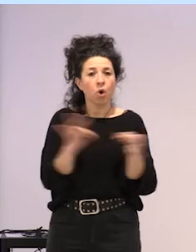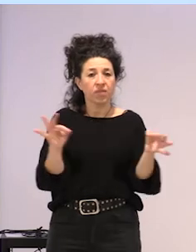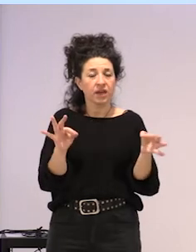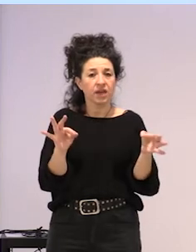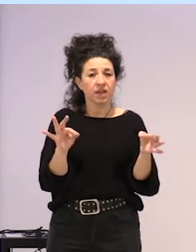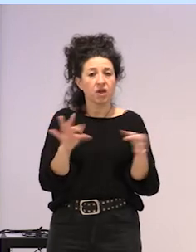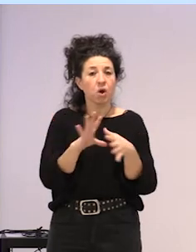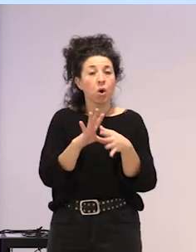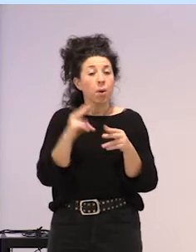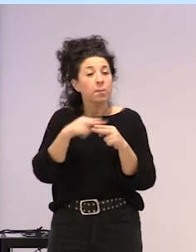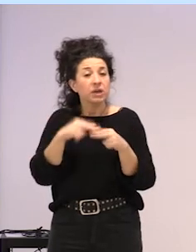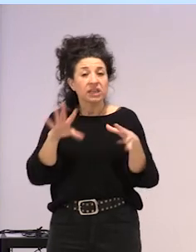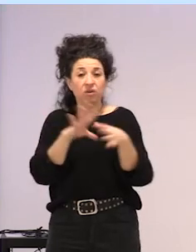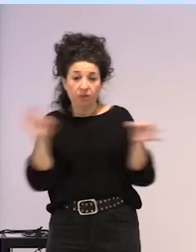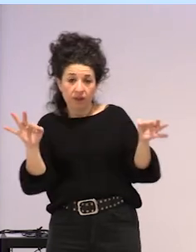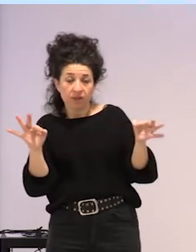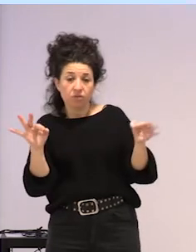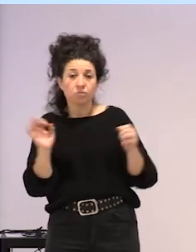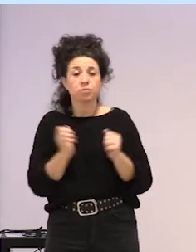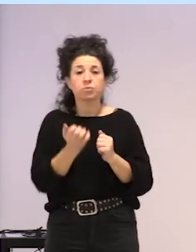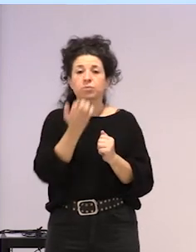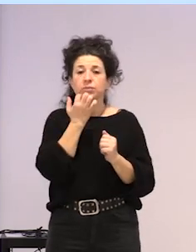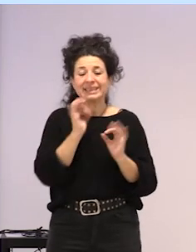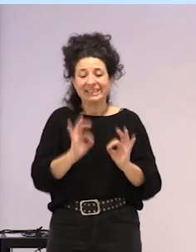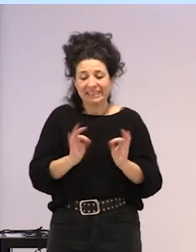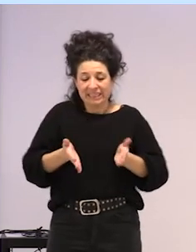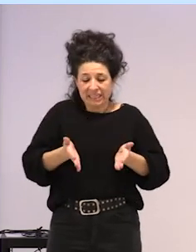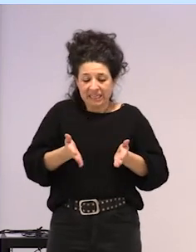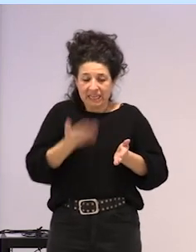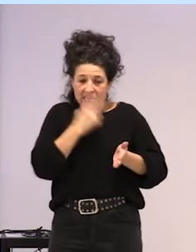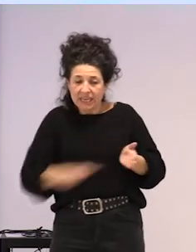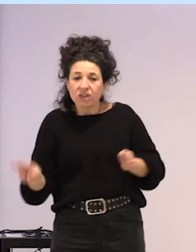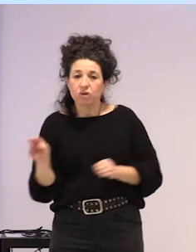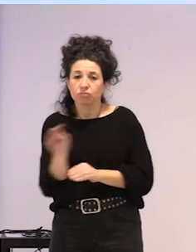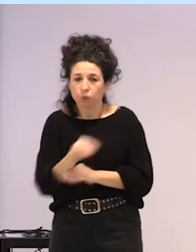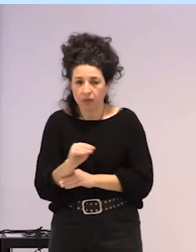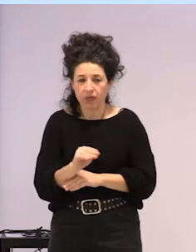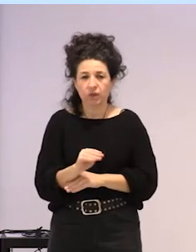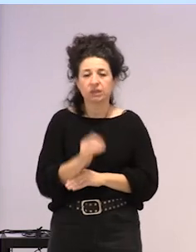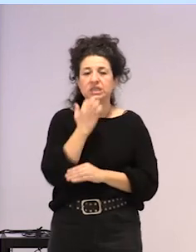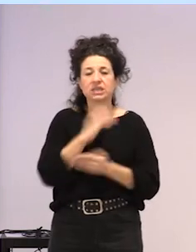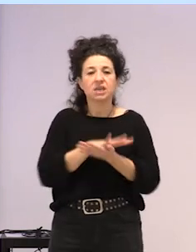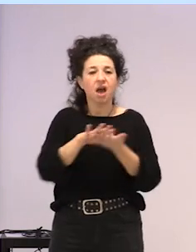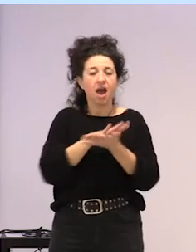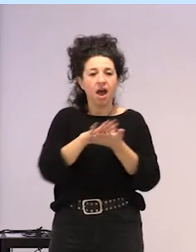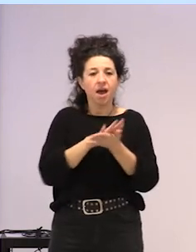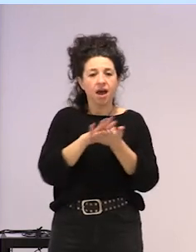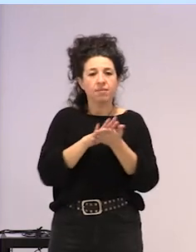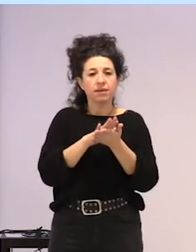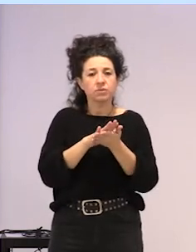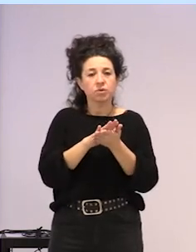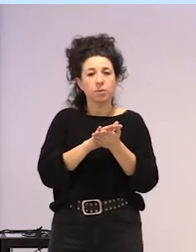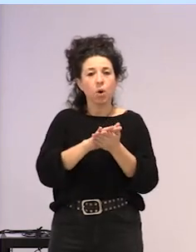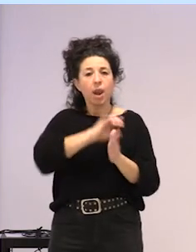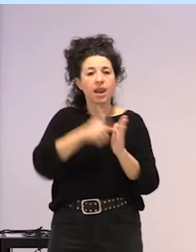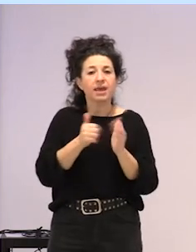kontziliazio politiken inguruan itzegiten dugunean, batez ere, unmen zaintzari buruz itzegingo dugu. Itzegiten dugunean, mendekotasun legeari